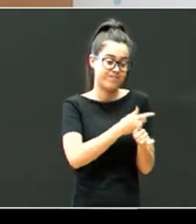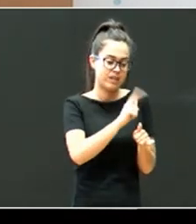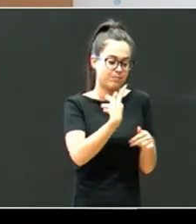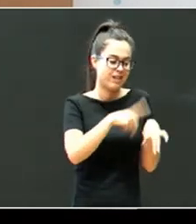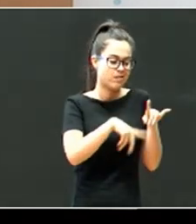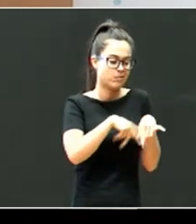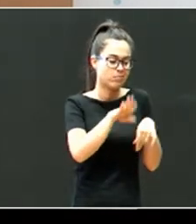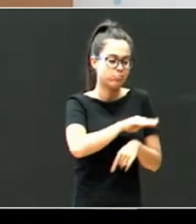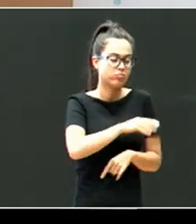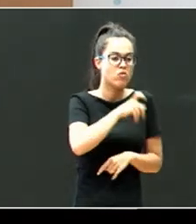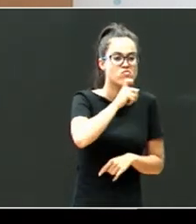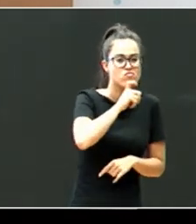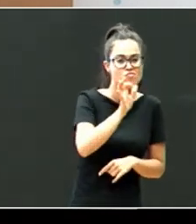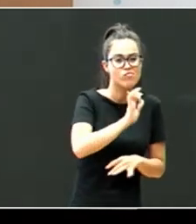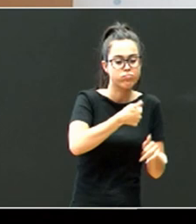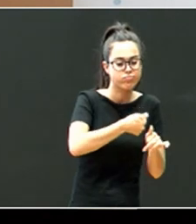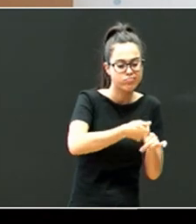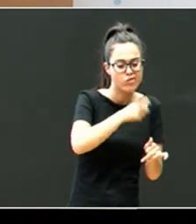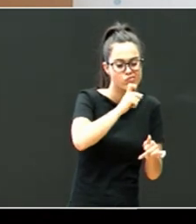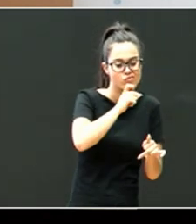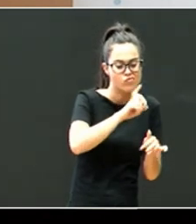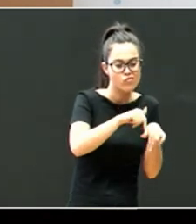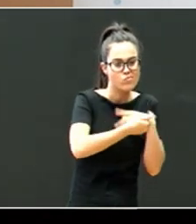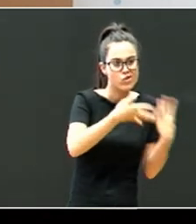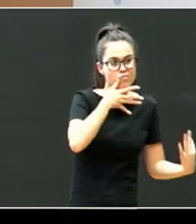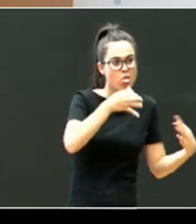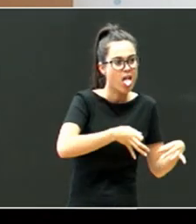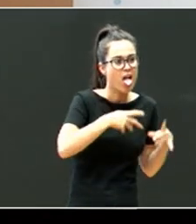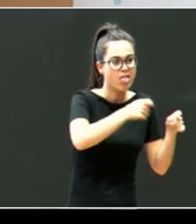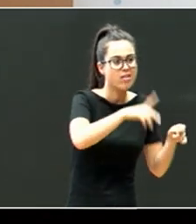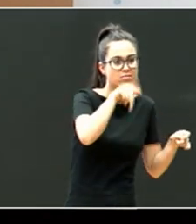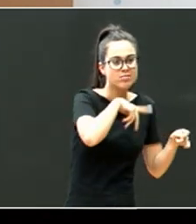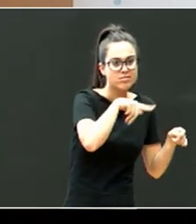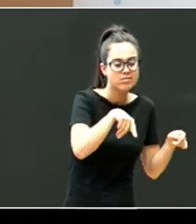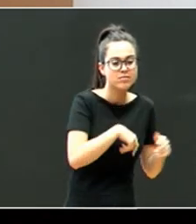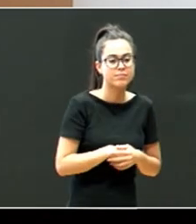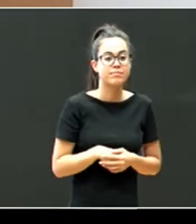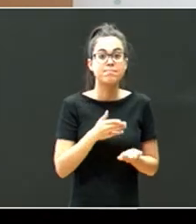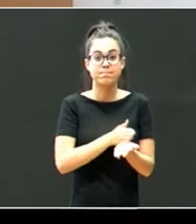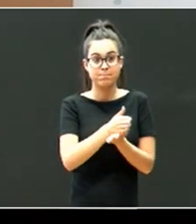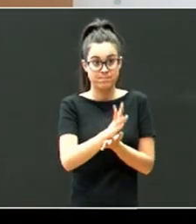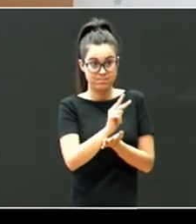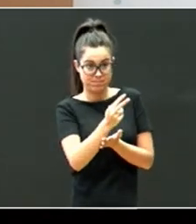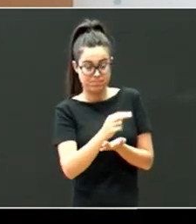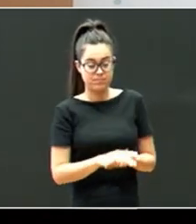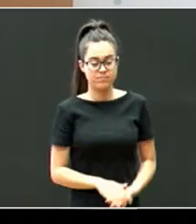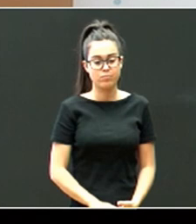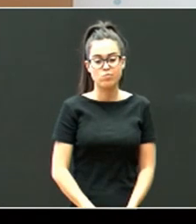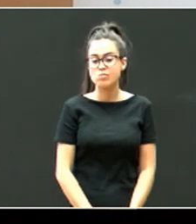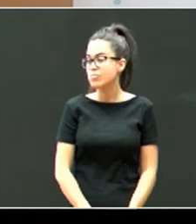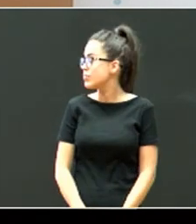zaintza izan duen, segurritzatatea jaso duen, edo ez. Bigarren zutabean, hai,